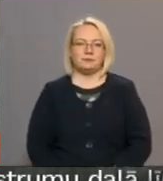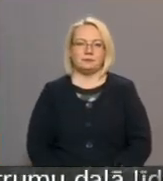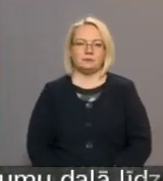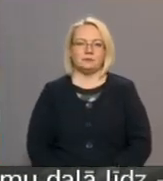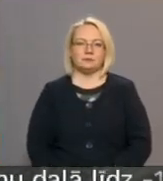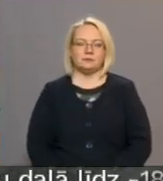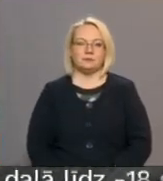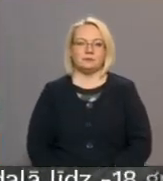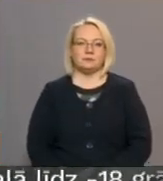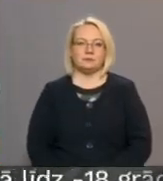no Latgales un Sēlies.